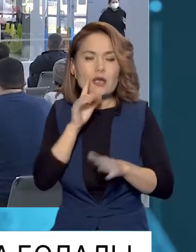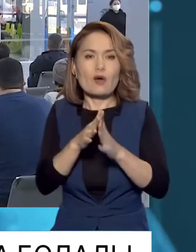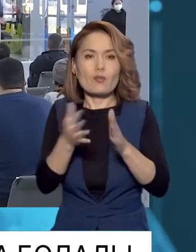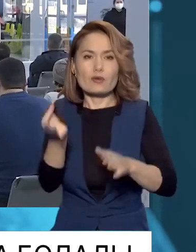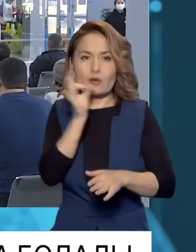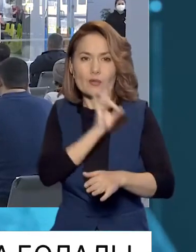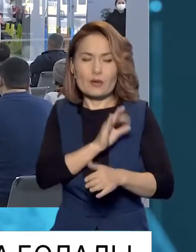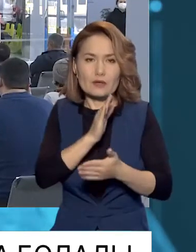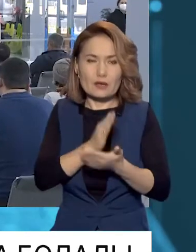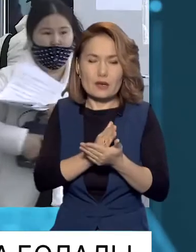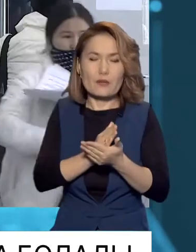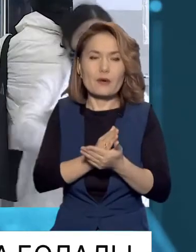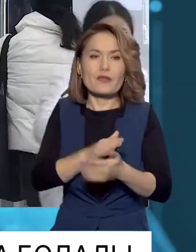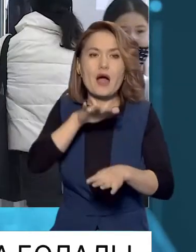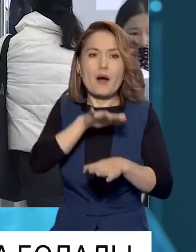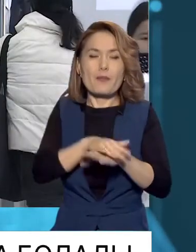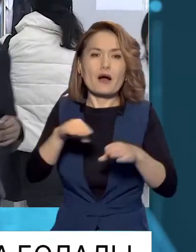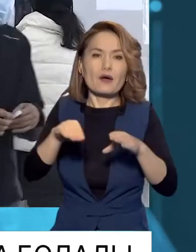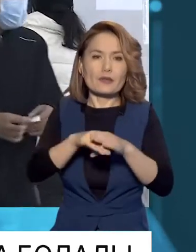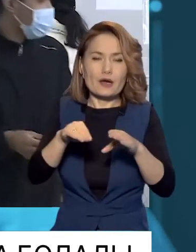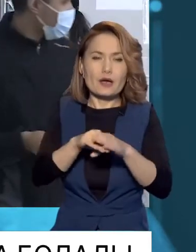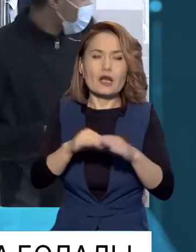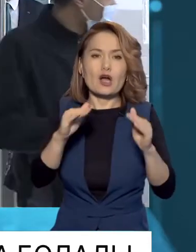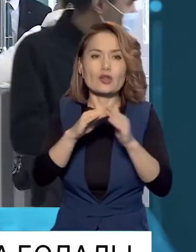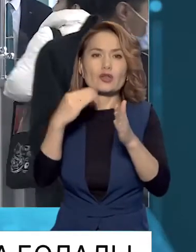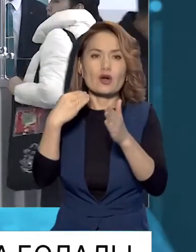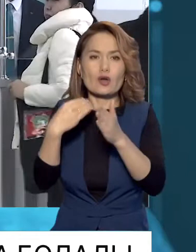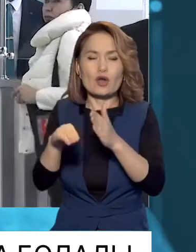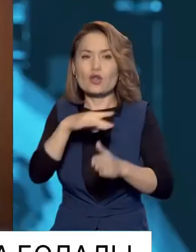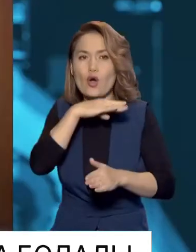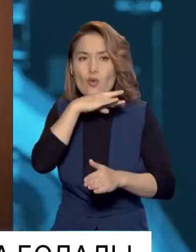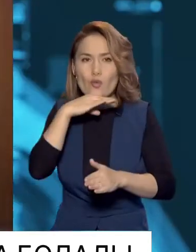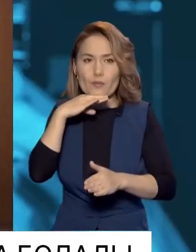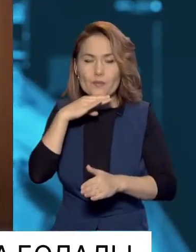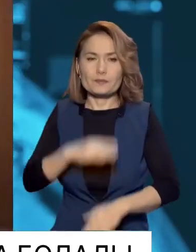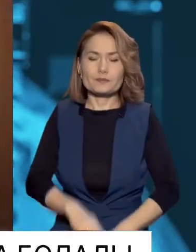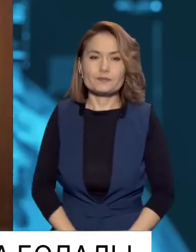отыр. Жалпы бұйыл қордаға ақшаға баспана сатып алғандар ана ғұрылым көп.